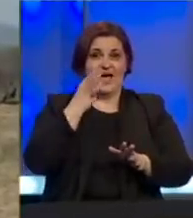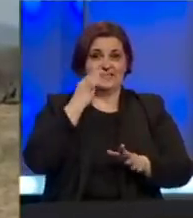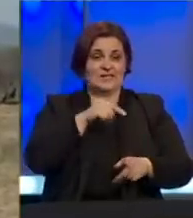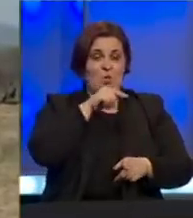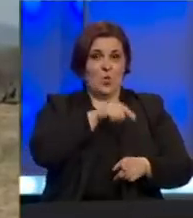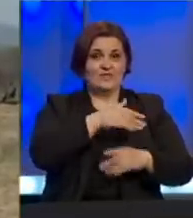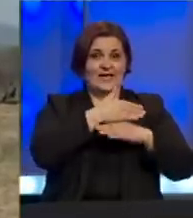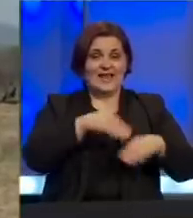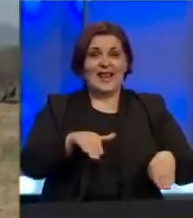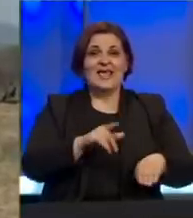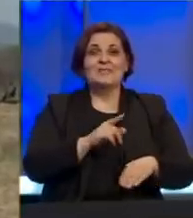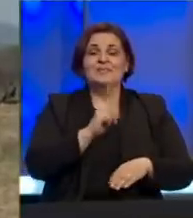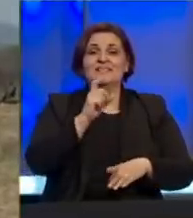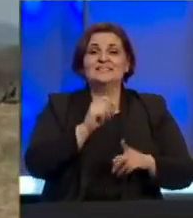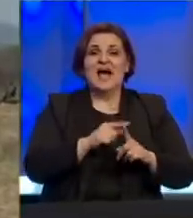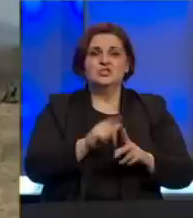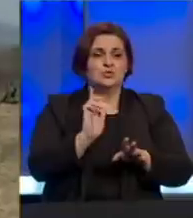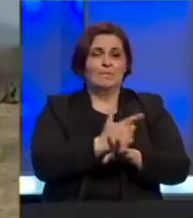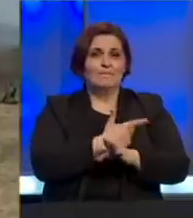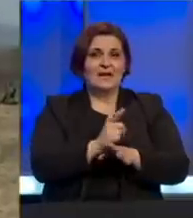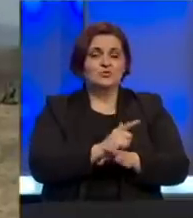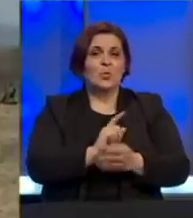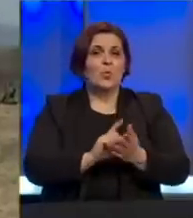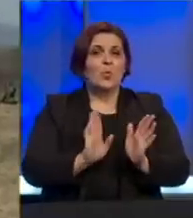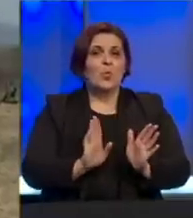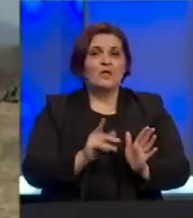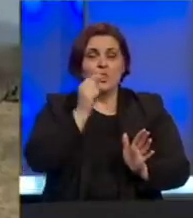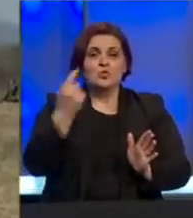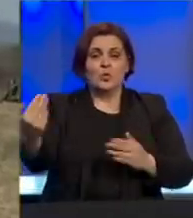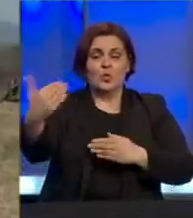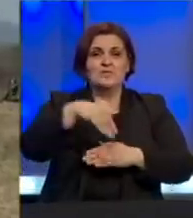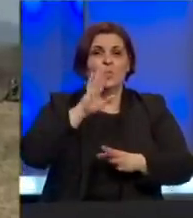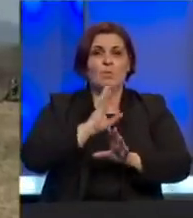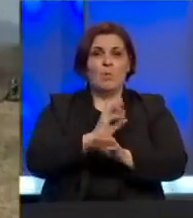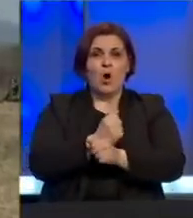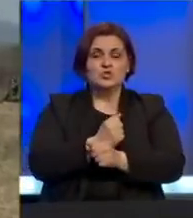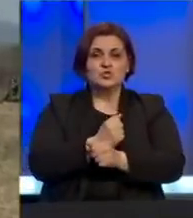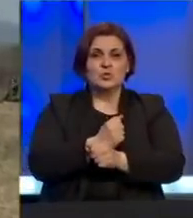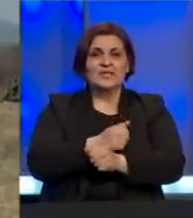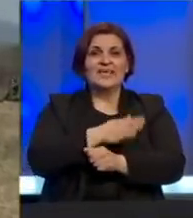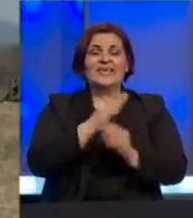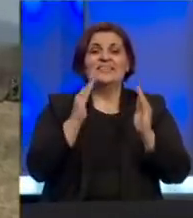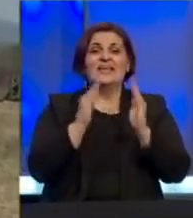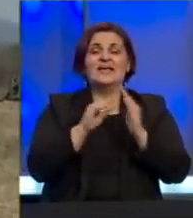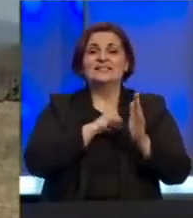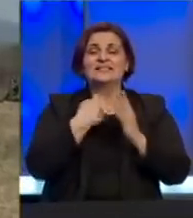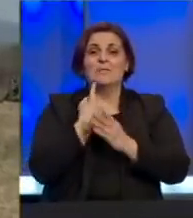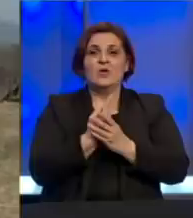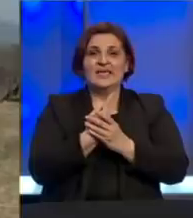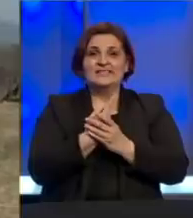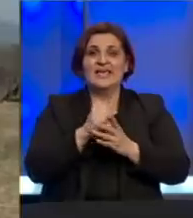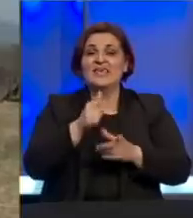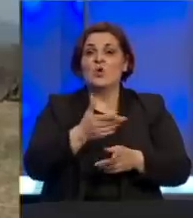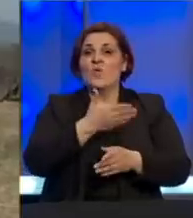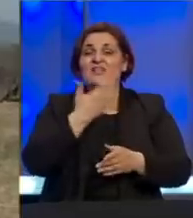postavljeni na granični prelaz Izačić su prazni. Umeđu vremenu, putnici koji ulaze u Bosnu i Hercegovinu idu u kućnu samoizolaciju jer